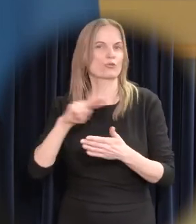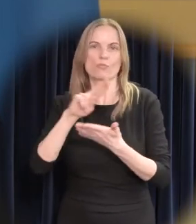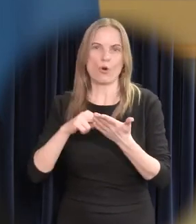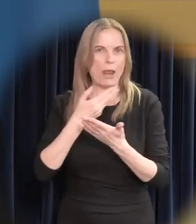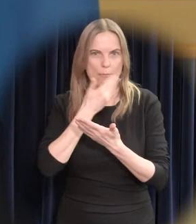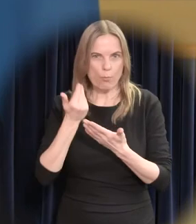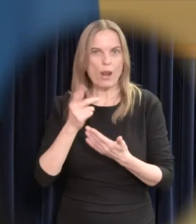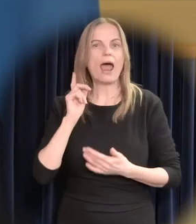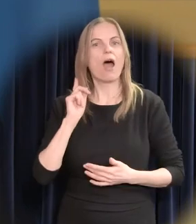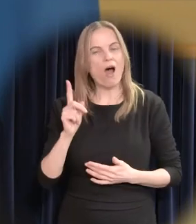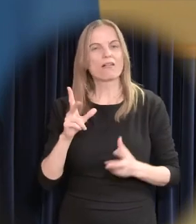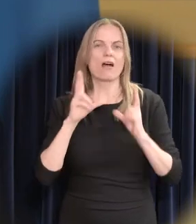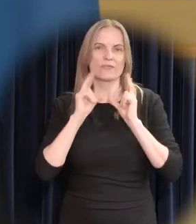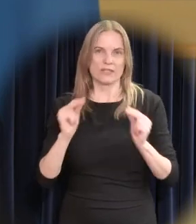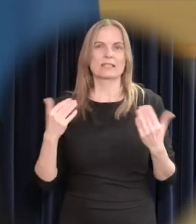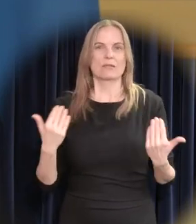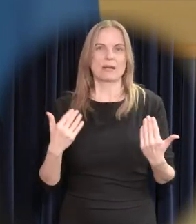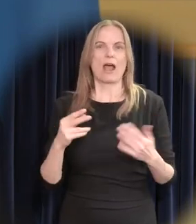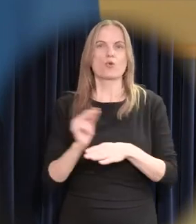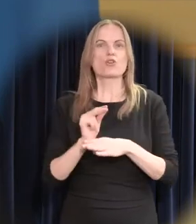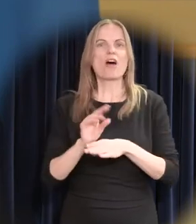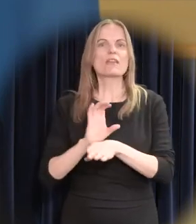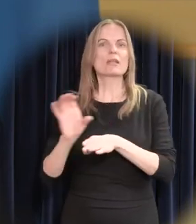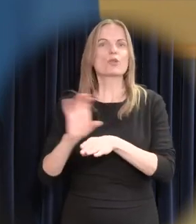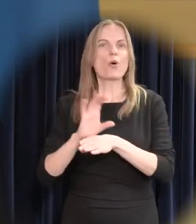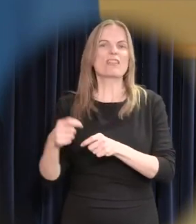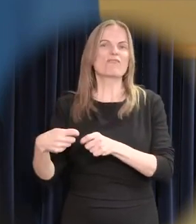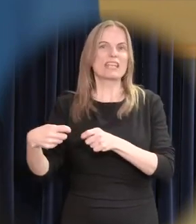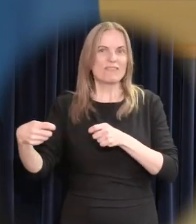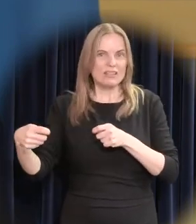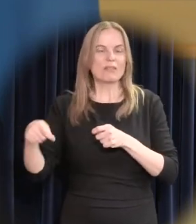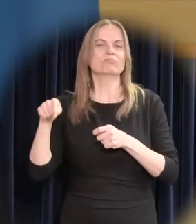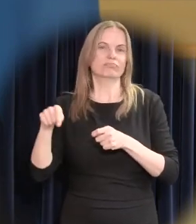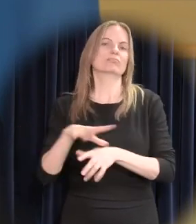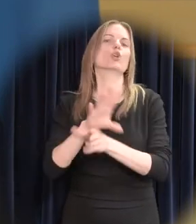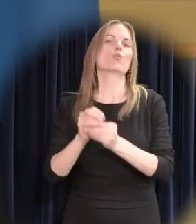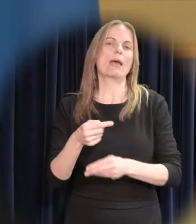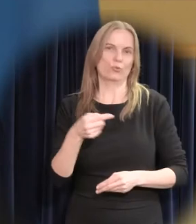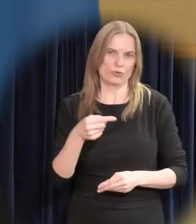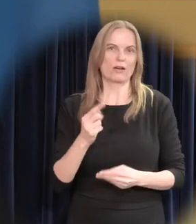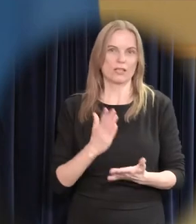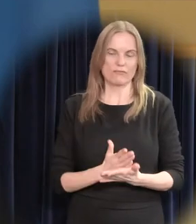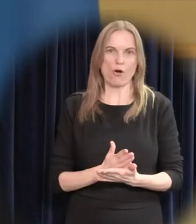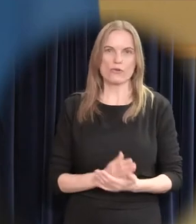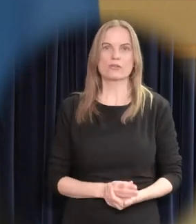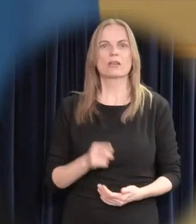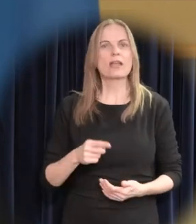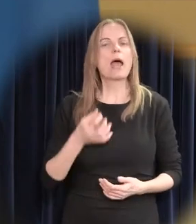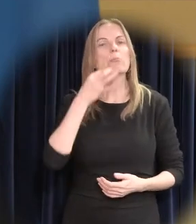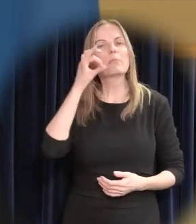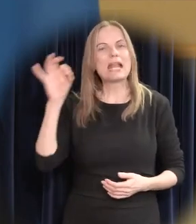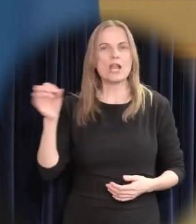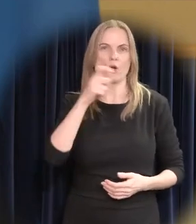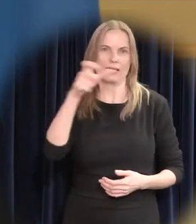see on, et ravimitootjate viivitusele Euroopa Liidu ühisangete täitmisel on tagajärjed. Sel on valus ind miljonite